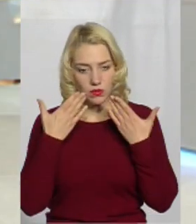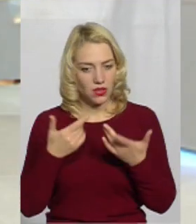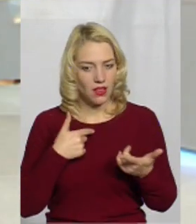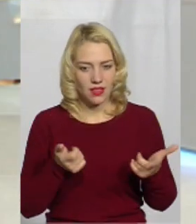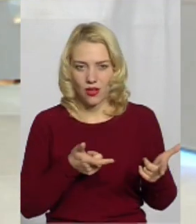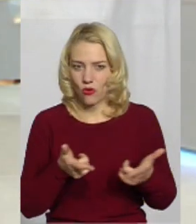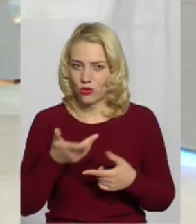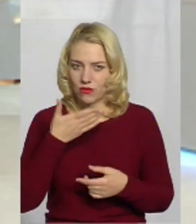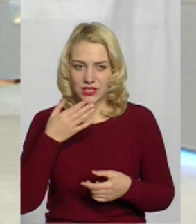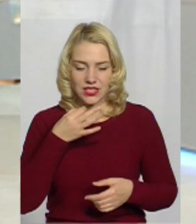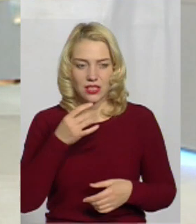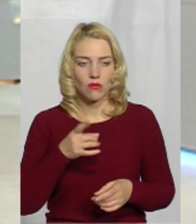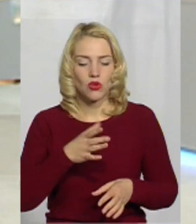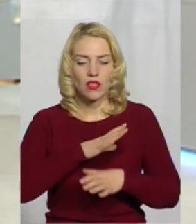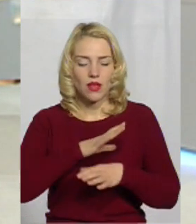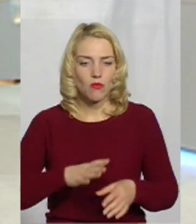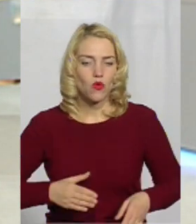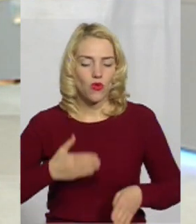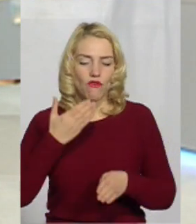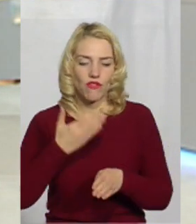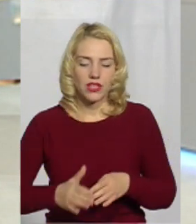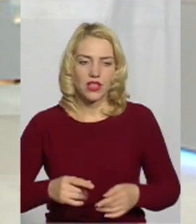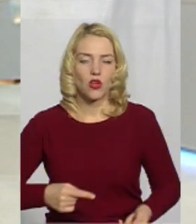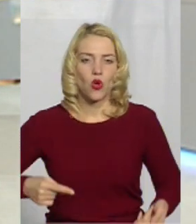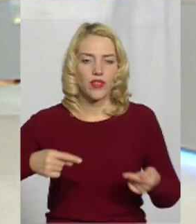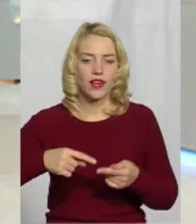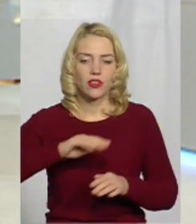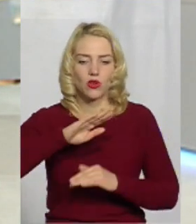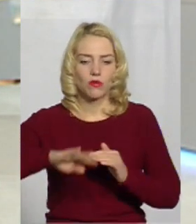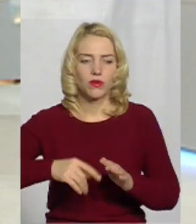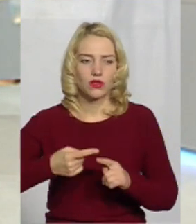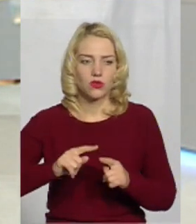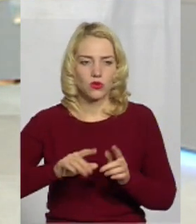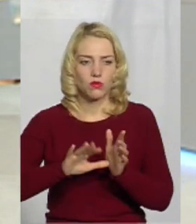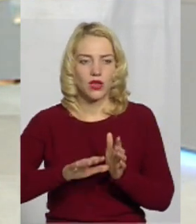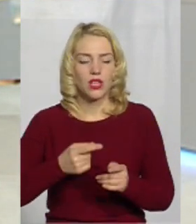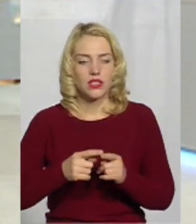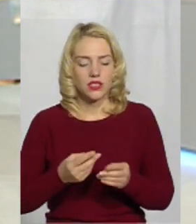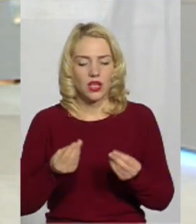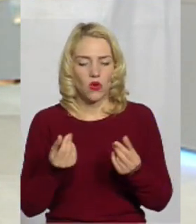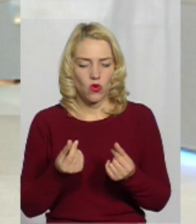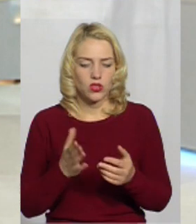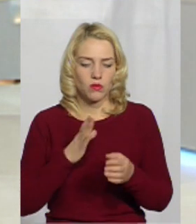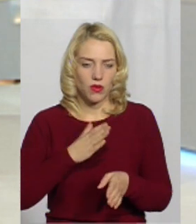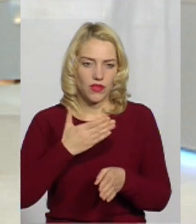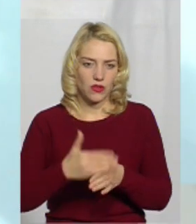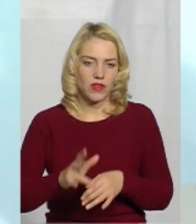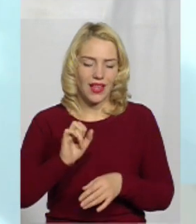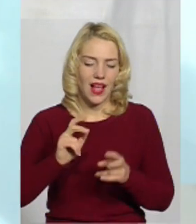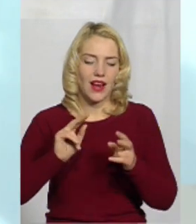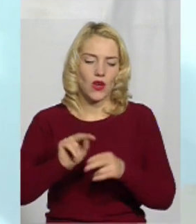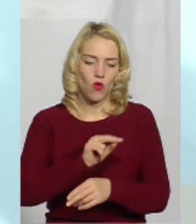готовий зараз сказати, тому що не було виділено конкретно під цю бригаду. Кошти виділялись на лікувально-діагностичний центр, вони